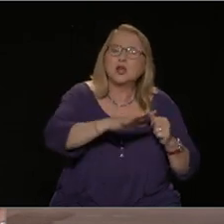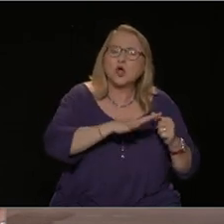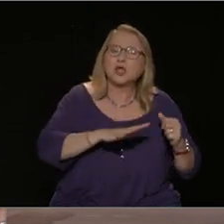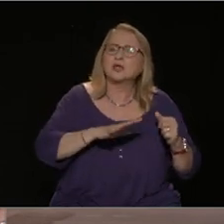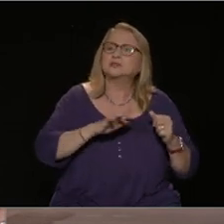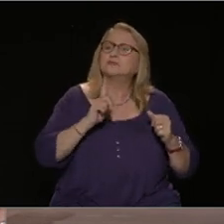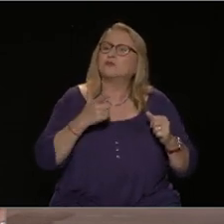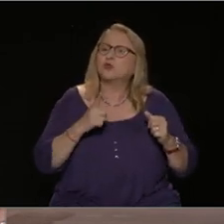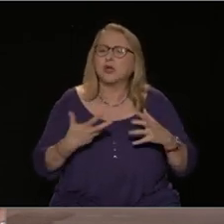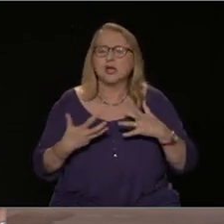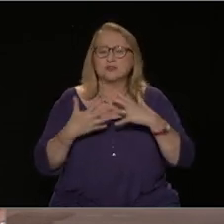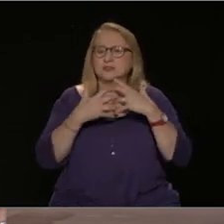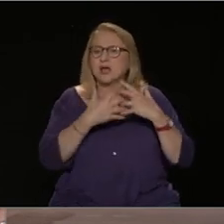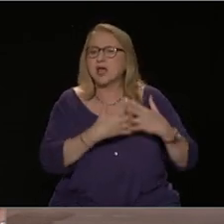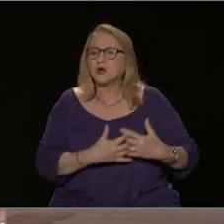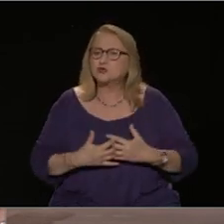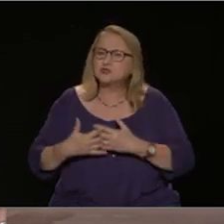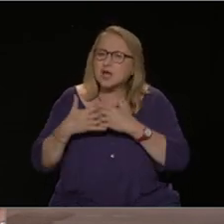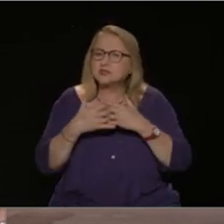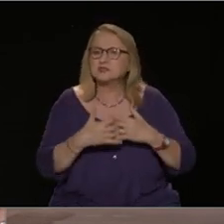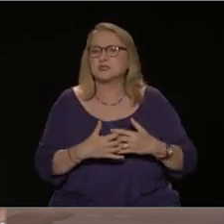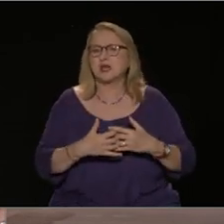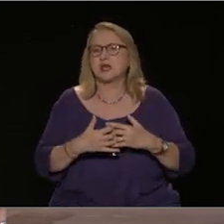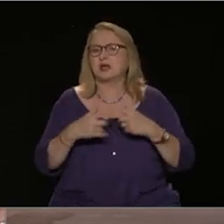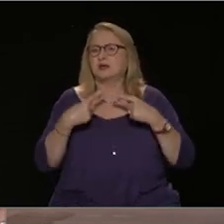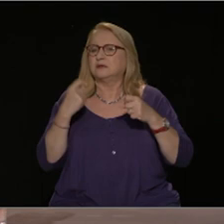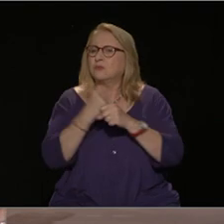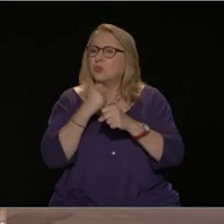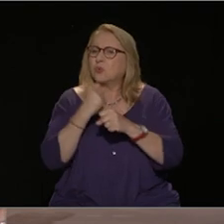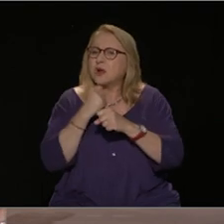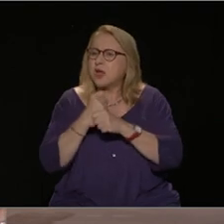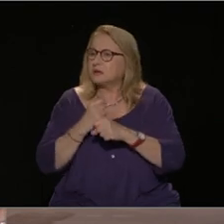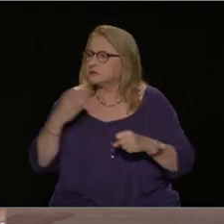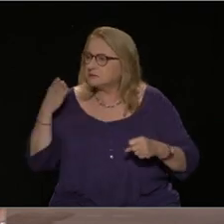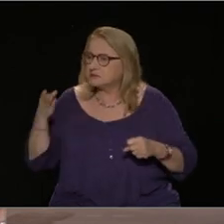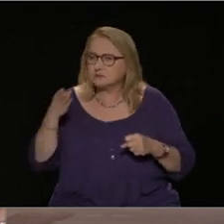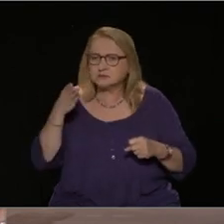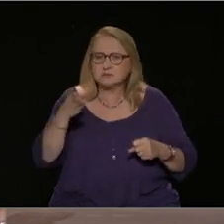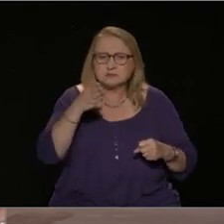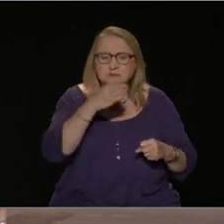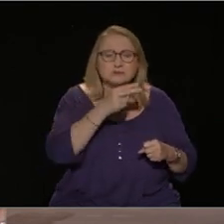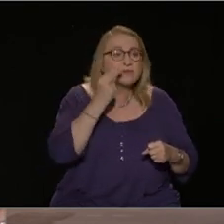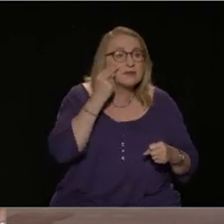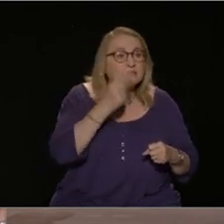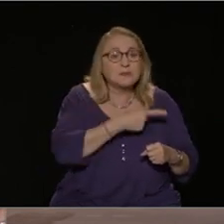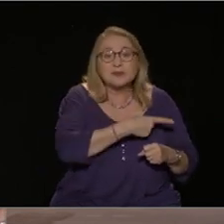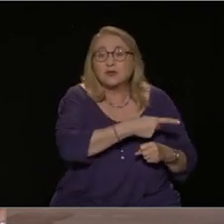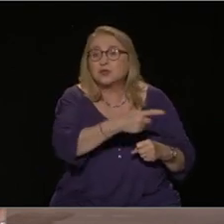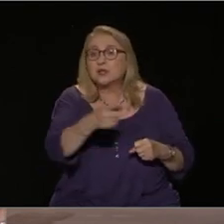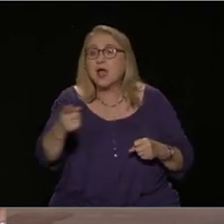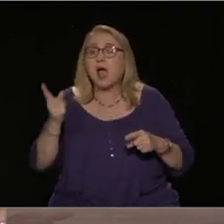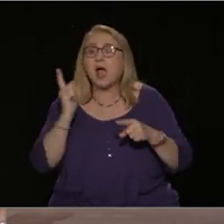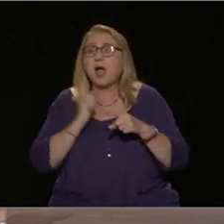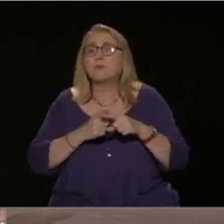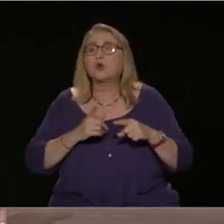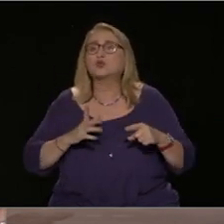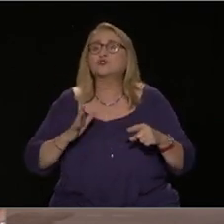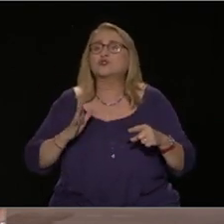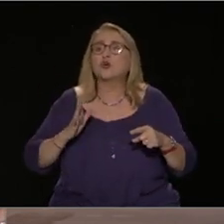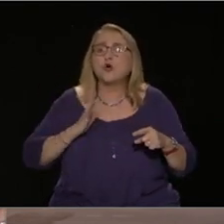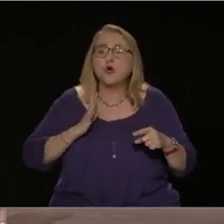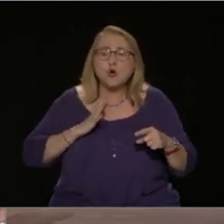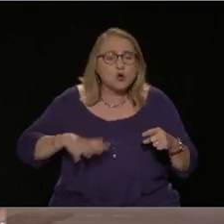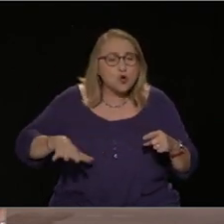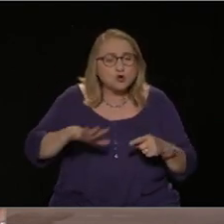σε εργασιακούς χώρους. Βλέπει αυτό ότι οι εργαζόμενοι, ο λαϊκός κόσμος, οι νεολαία, έχουν